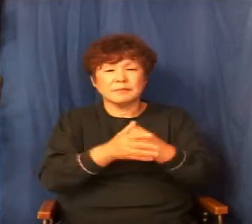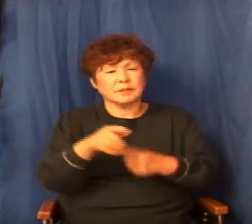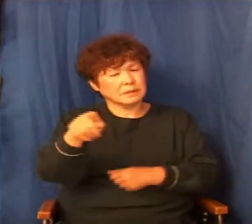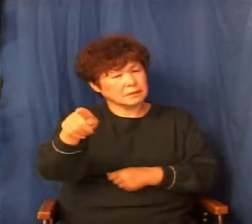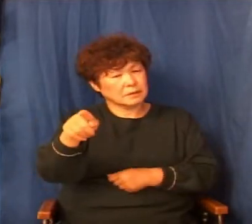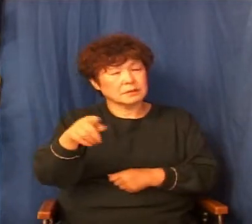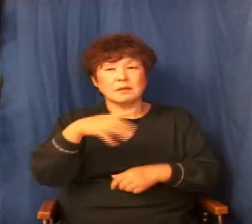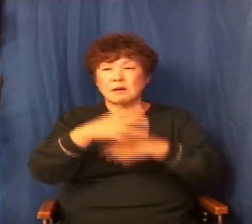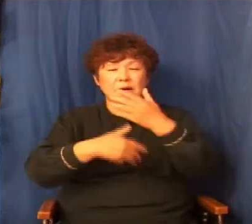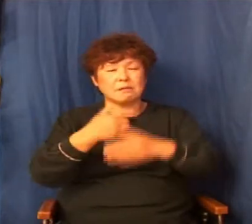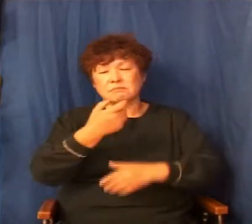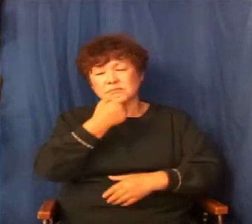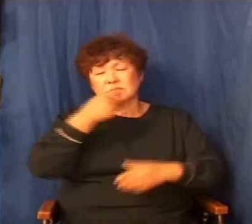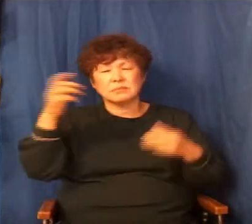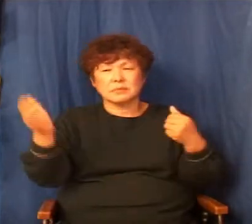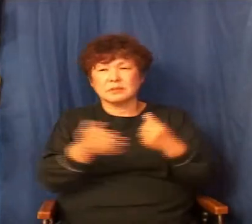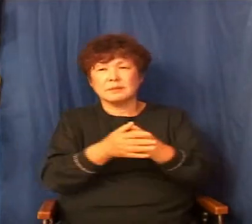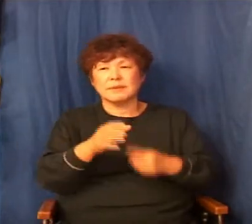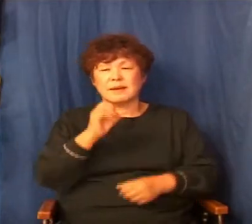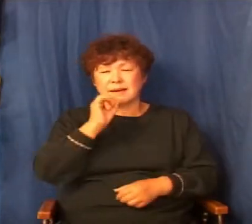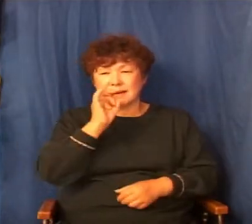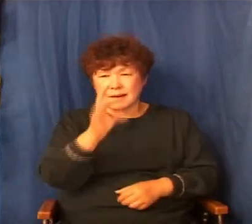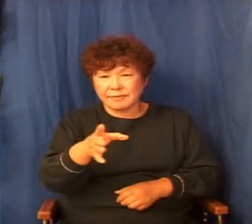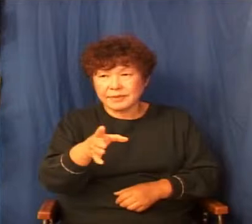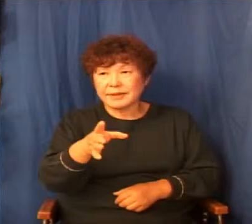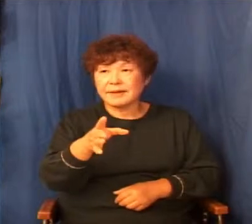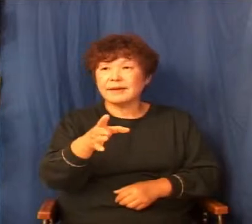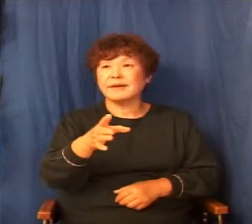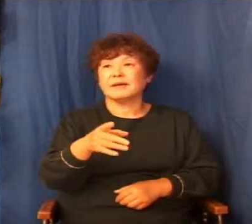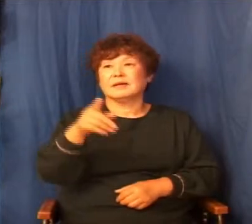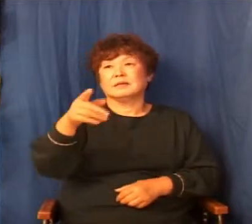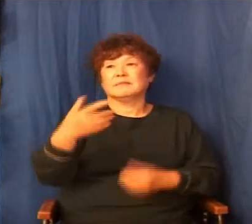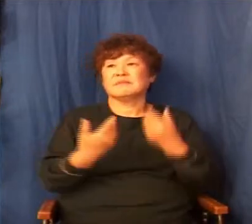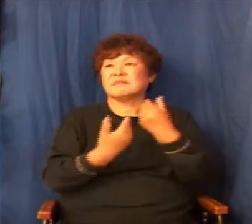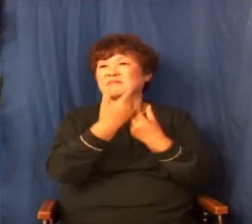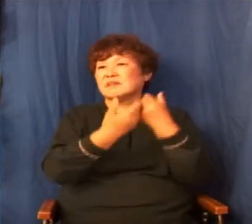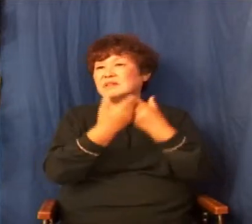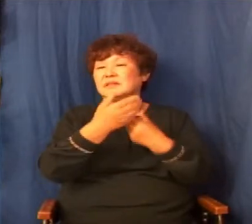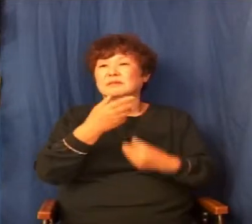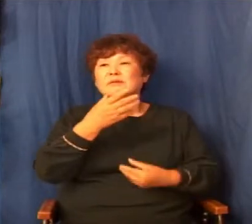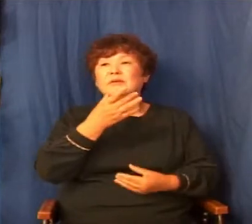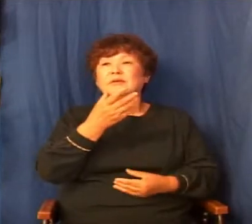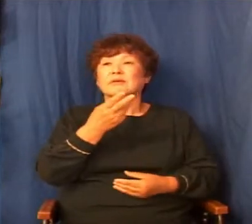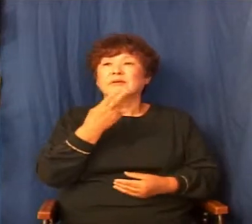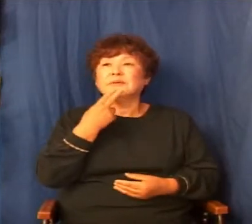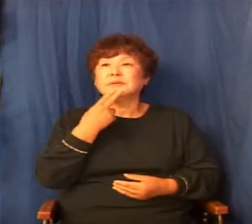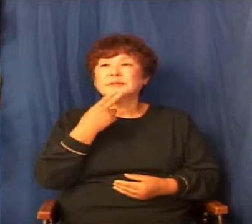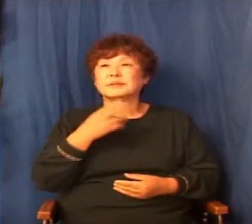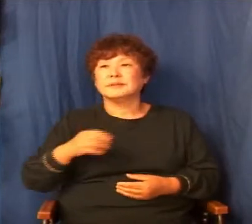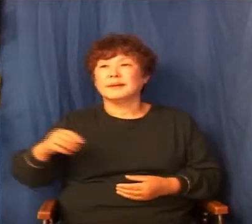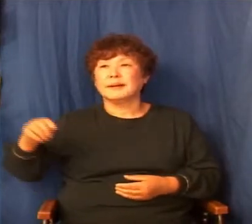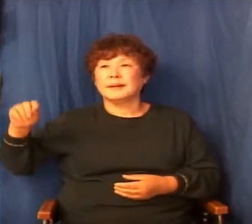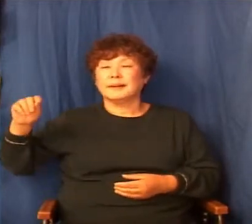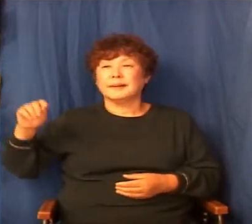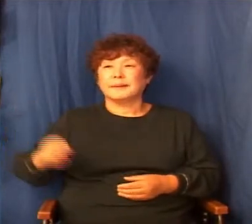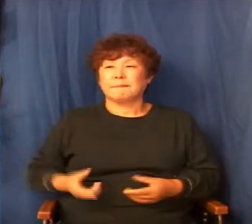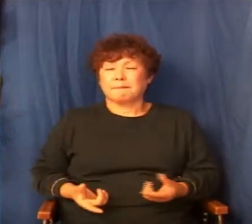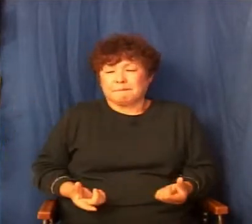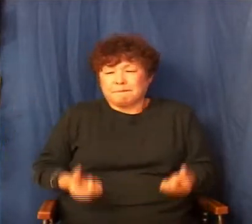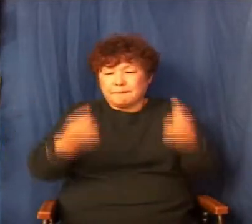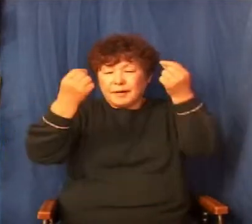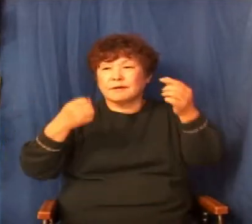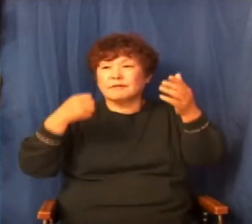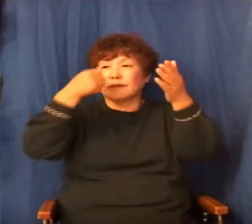라는 기준이 딱 서니까 오히려 갈등하는 기색 없이 싹 버려버립니다.